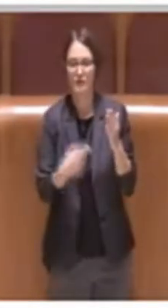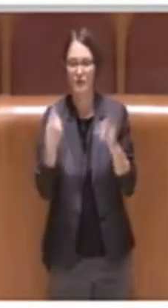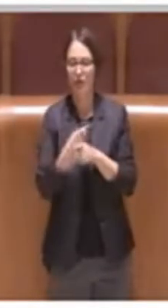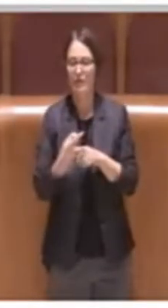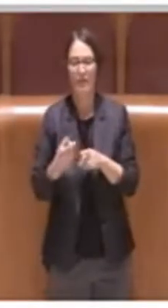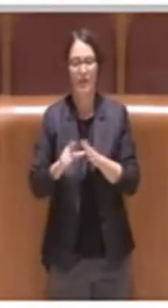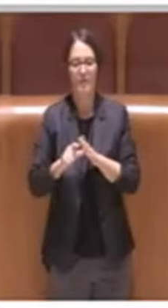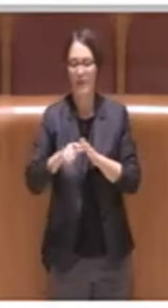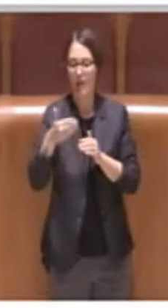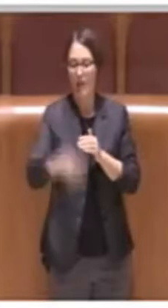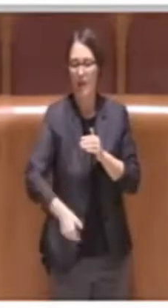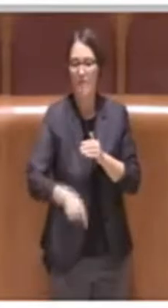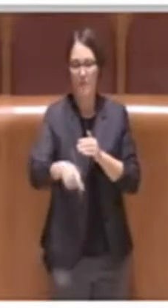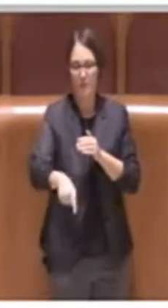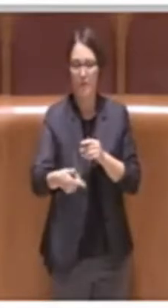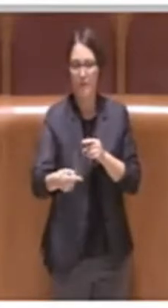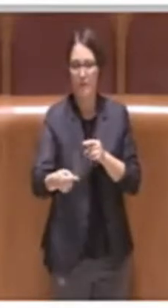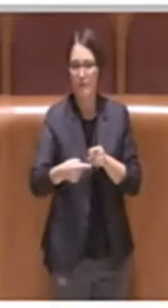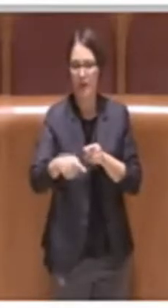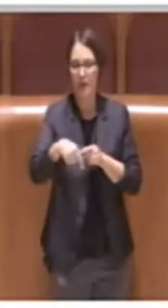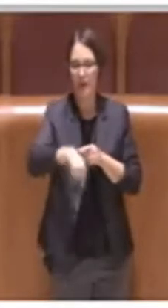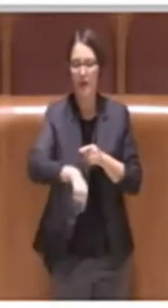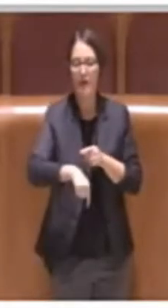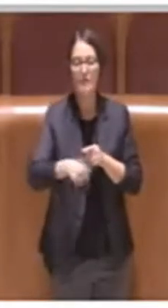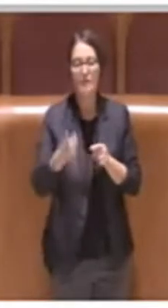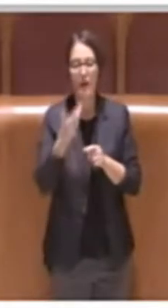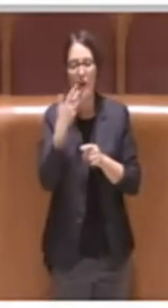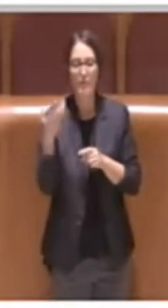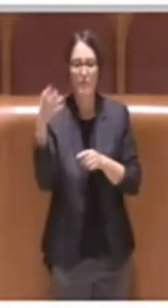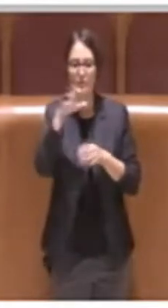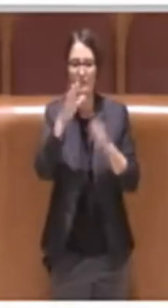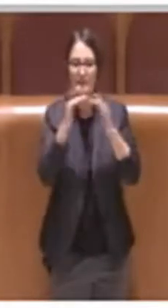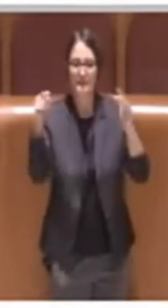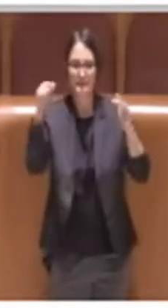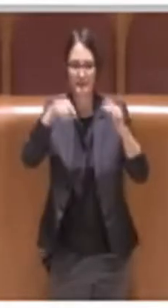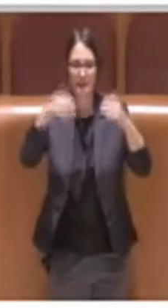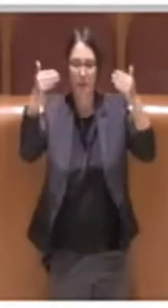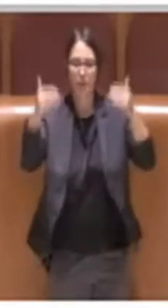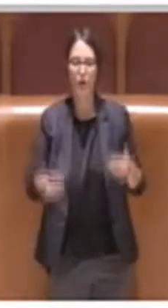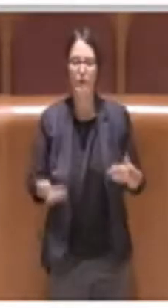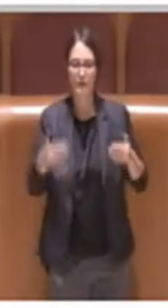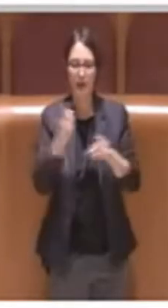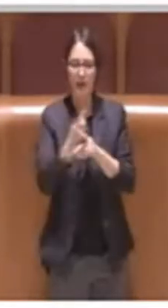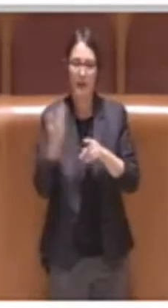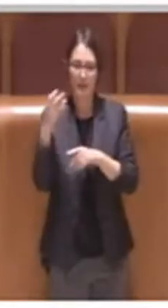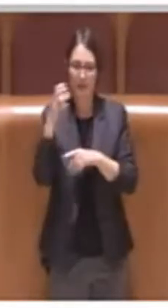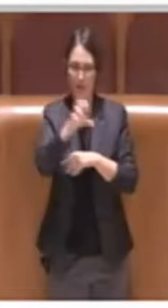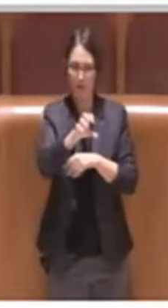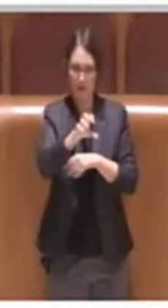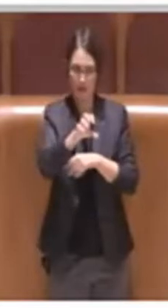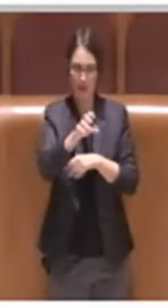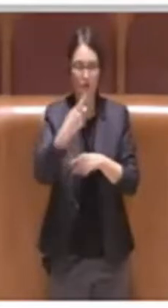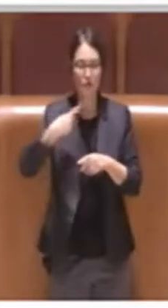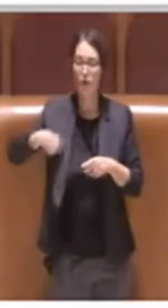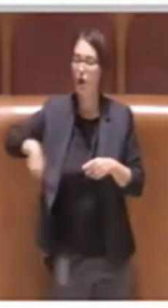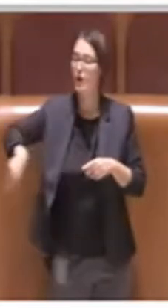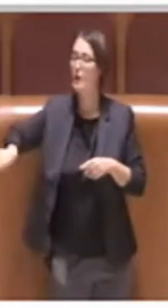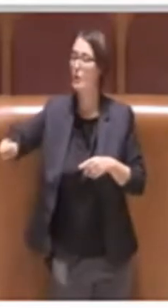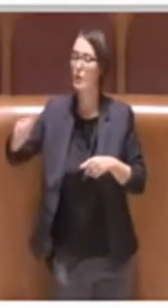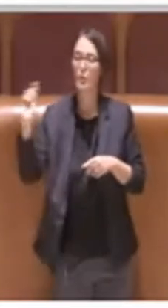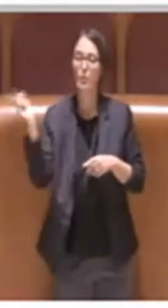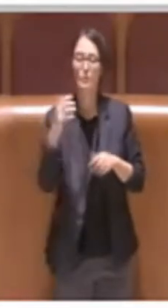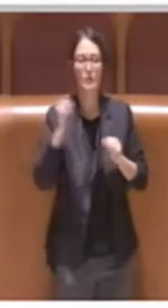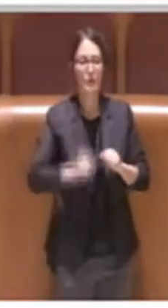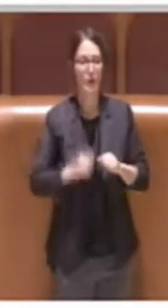a breve la pubblicazione del registro sul sito, sul portale online a cui tutti potranno accedere. Nello stesso tempo l